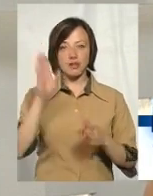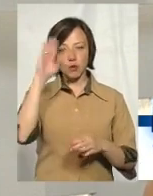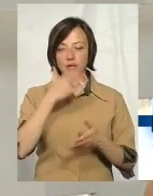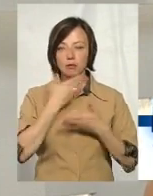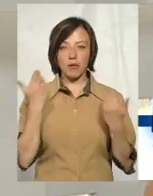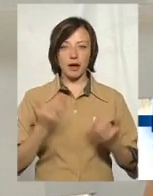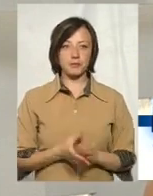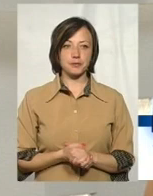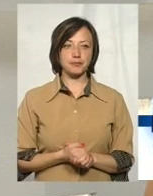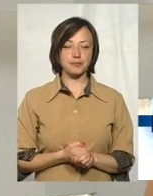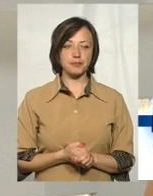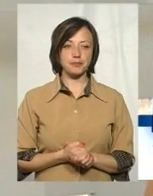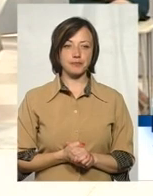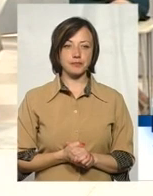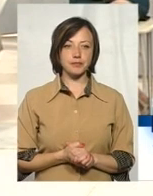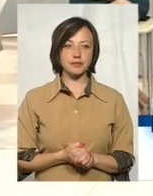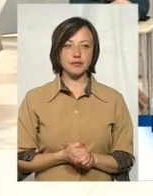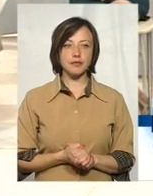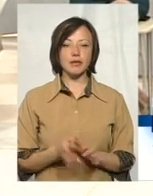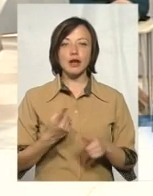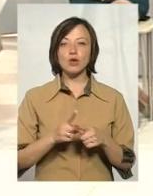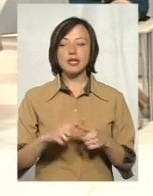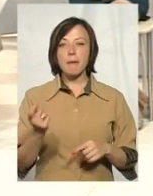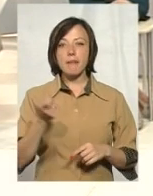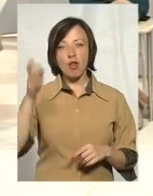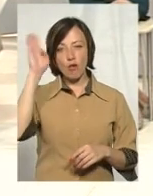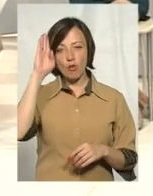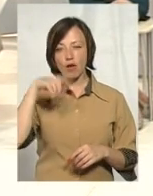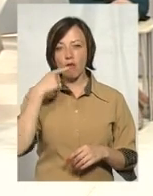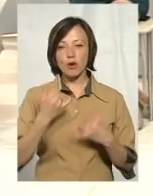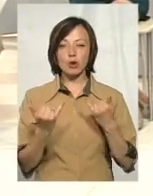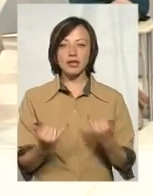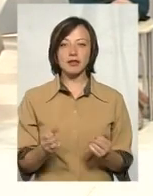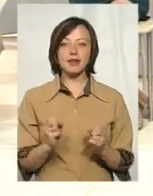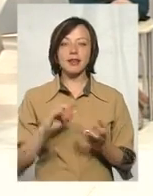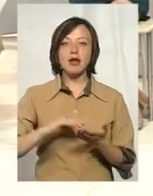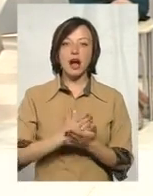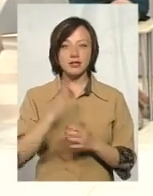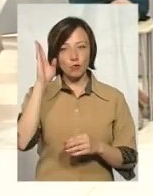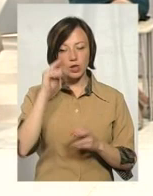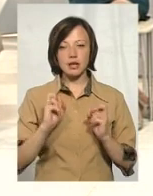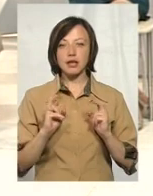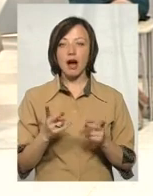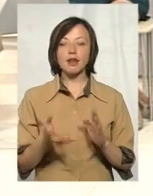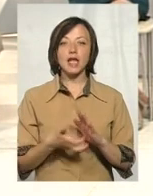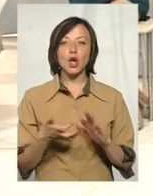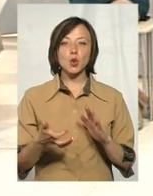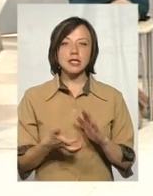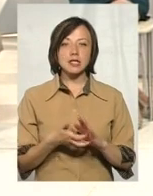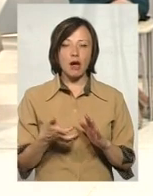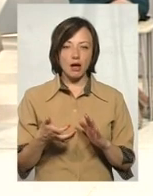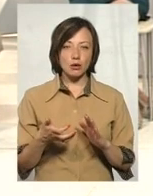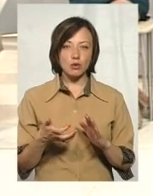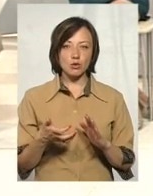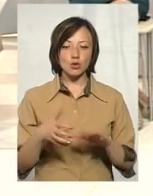немає. Оте маловоддя, про яке ми говоримо нині, і якість води, наскільки недостатність